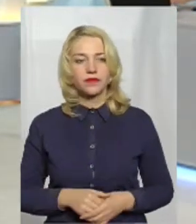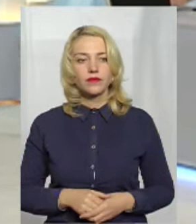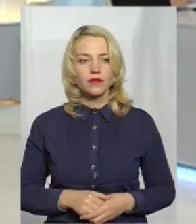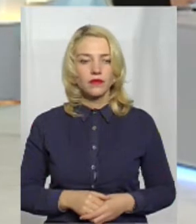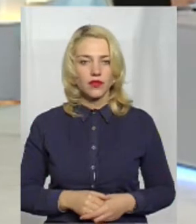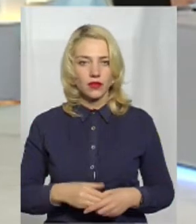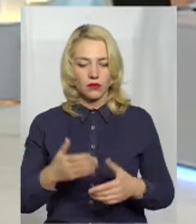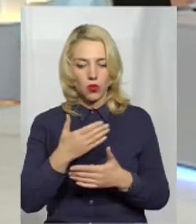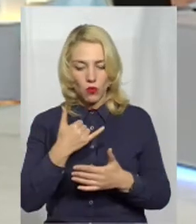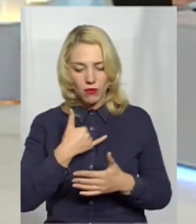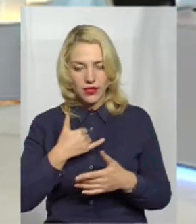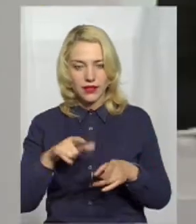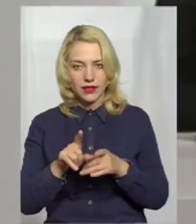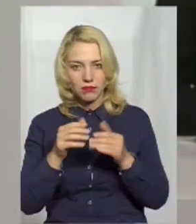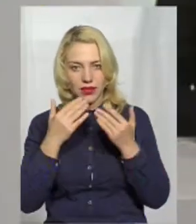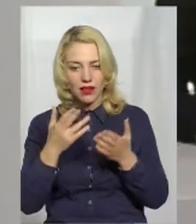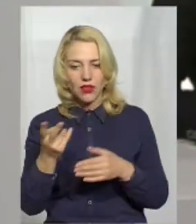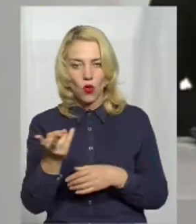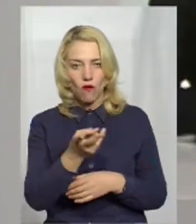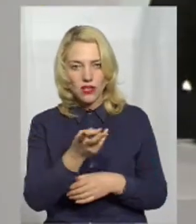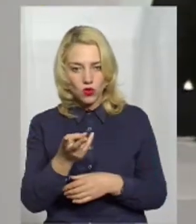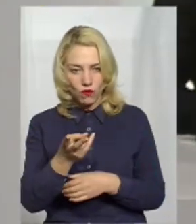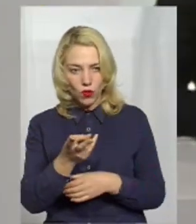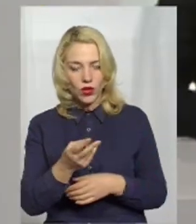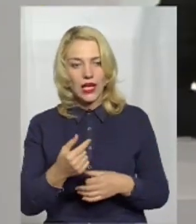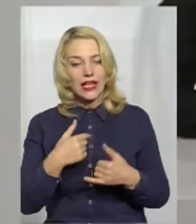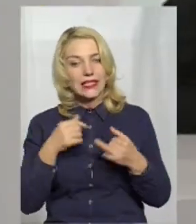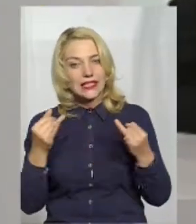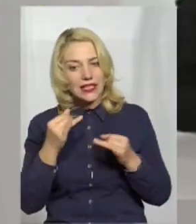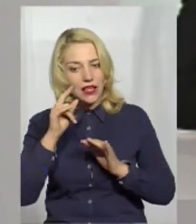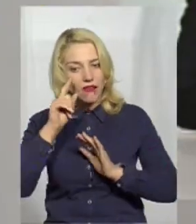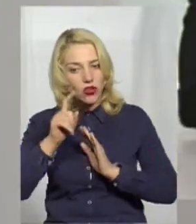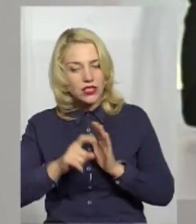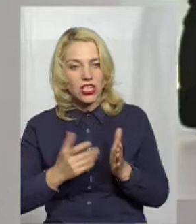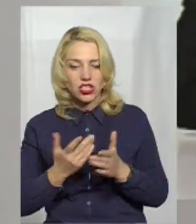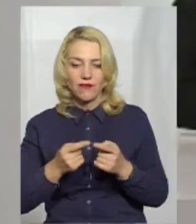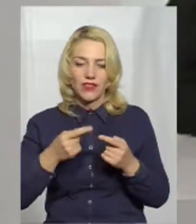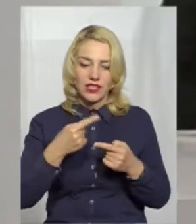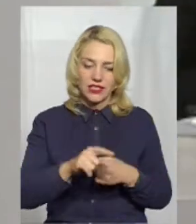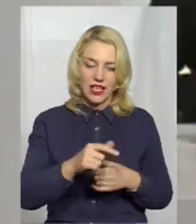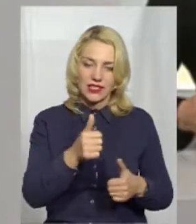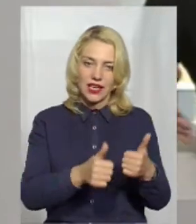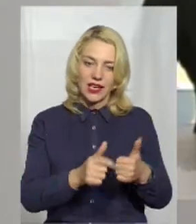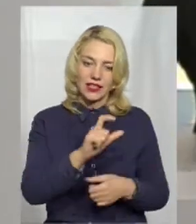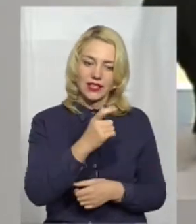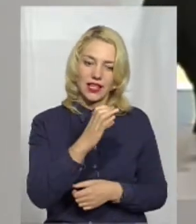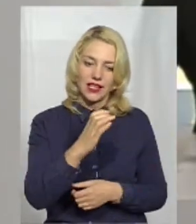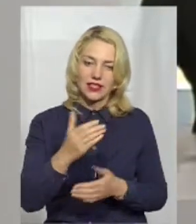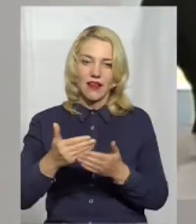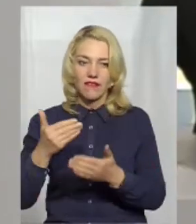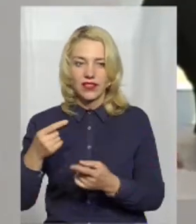таке питання до вас обох, не знаю, кому його апелювати, але цікаво дізнатися, чим відрізняються гранти ЄС від інших